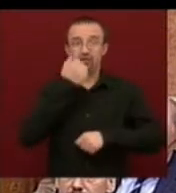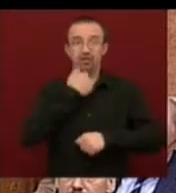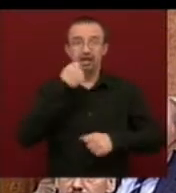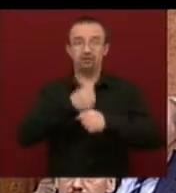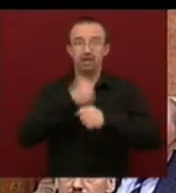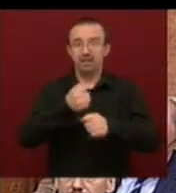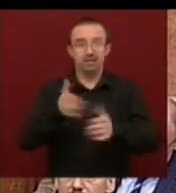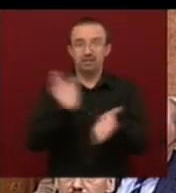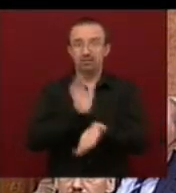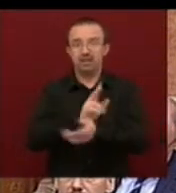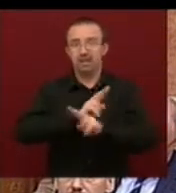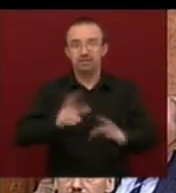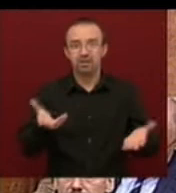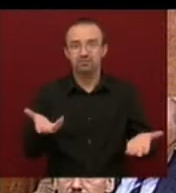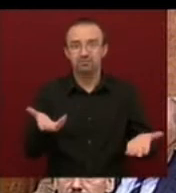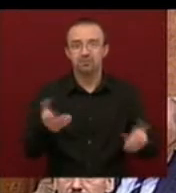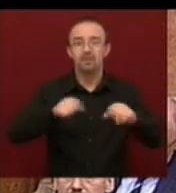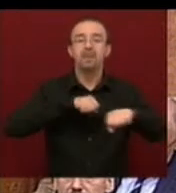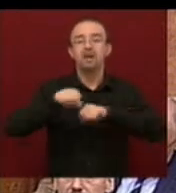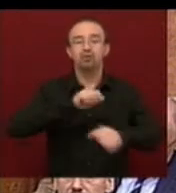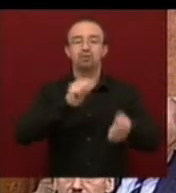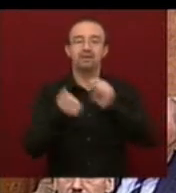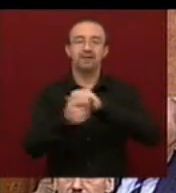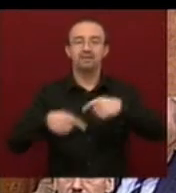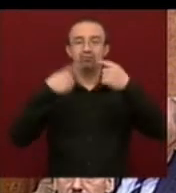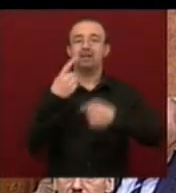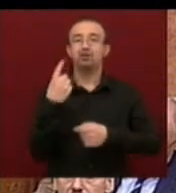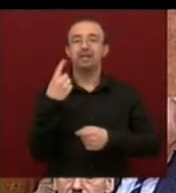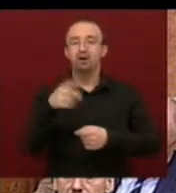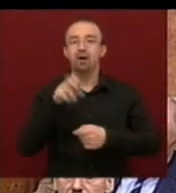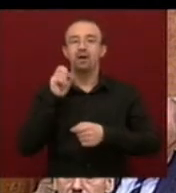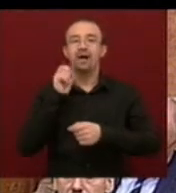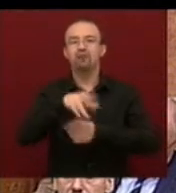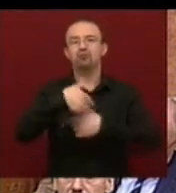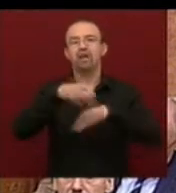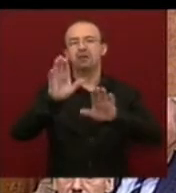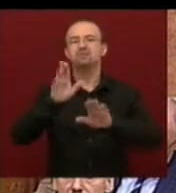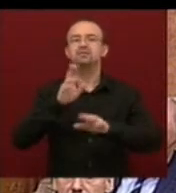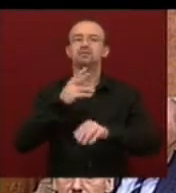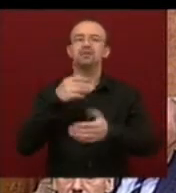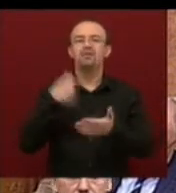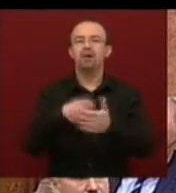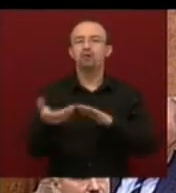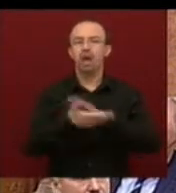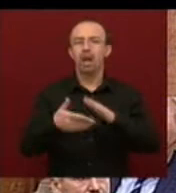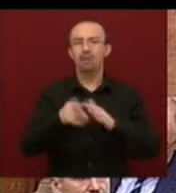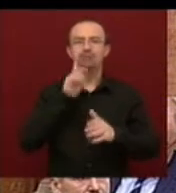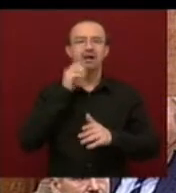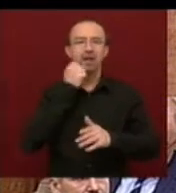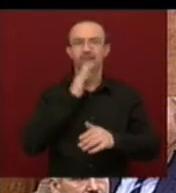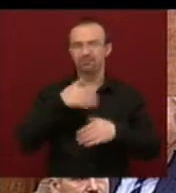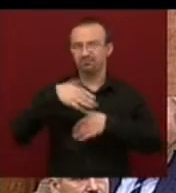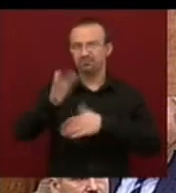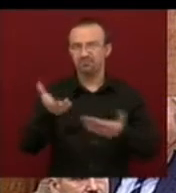cselekedette a bizonyság, hiszen a kormányváltás után maga küldte el a valuta alapot. Ez csak abban a tudatban tehette,